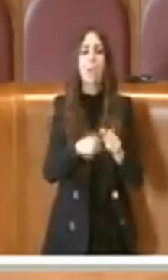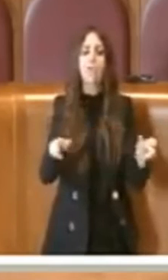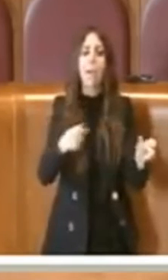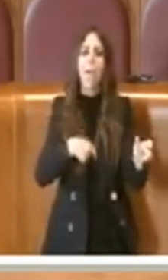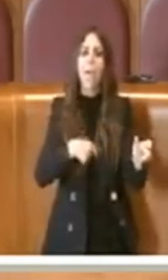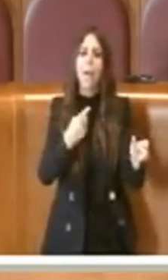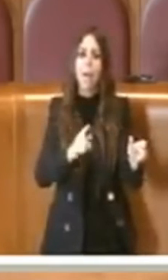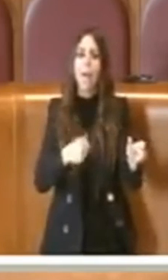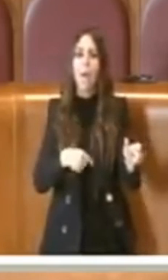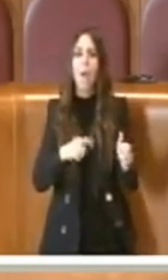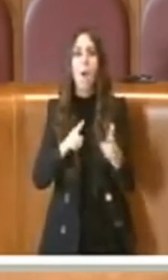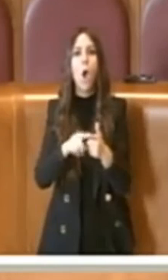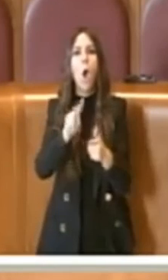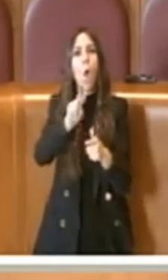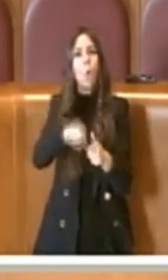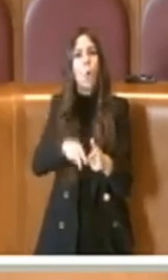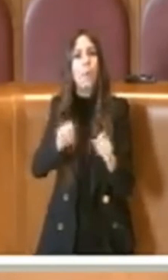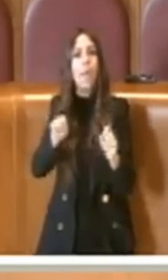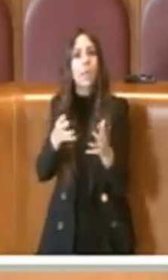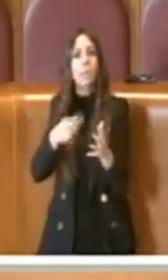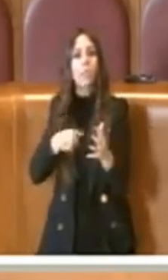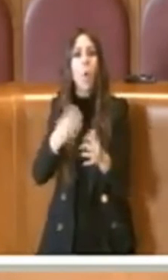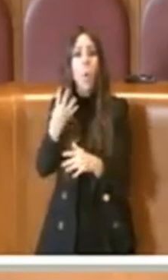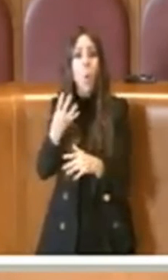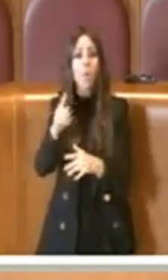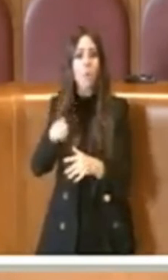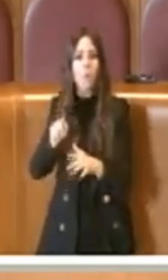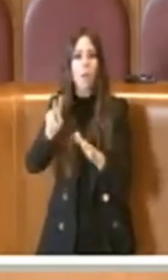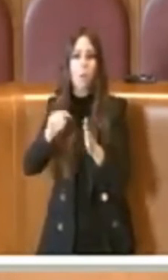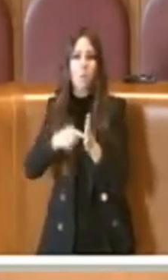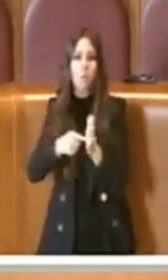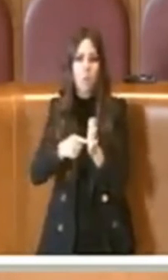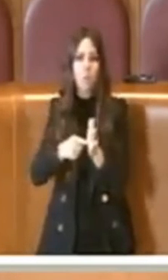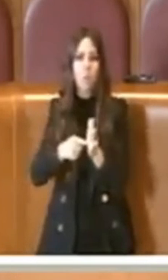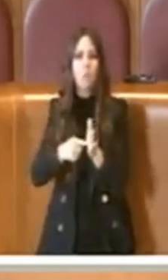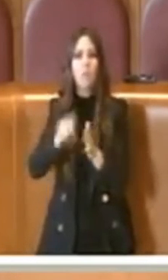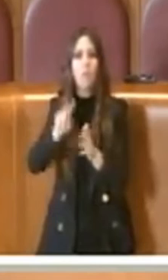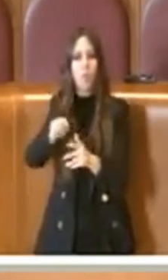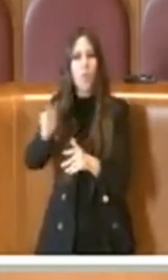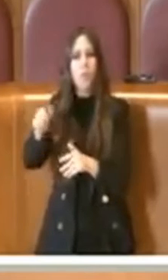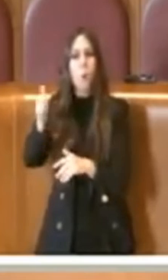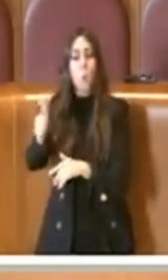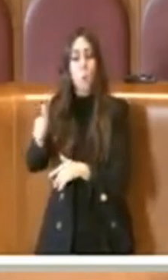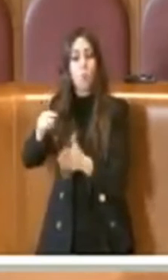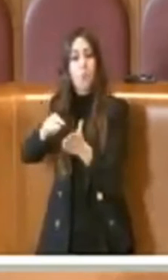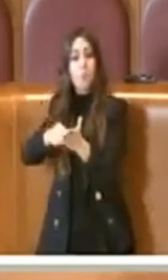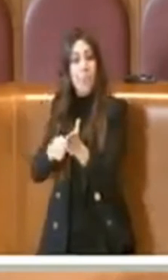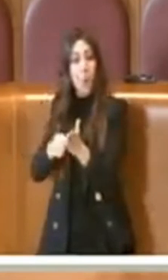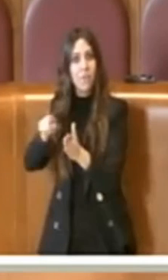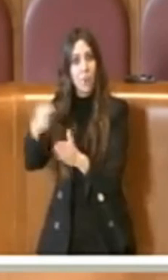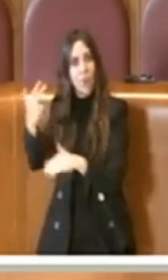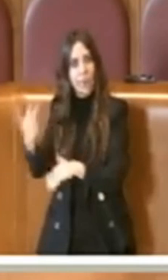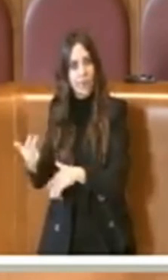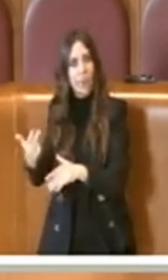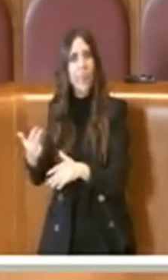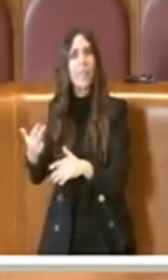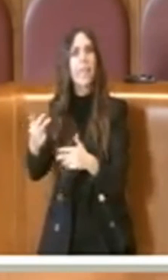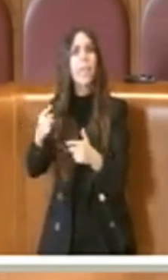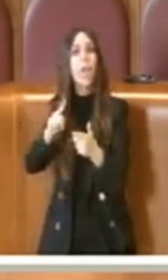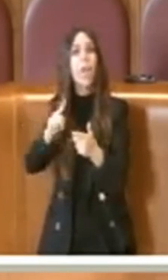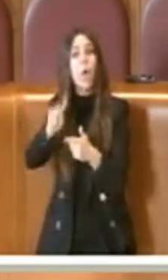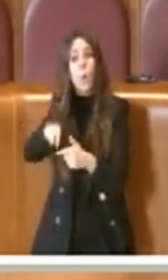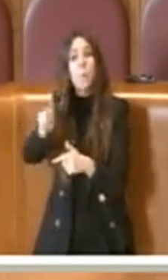2019 ha avuto 4,8 milioni, nel 2020 11,3 milioni, nel 2021 avrà